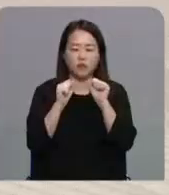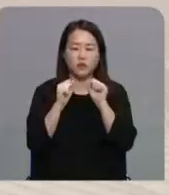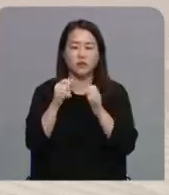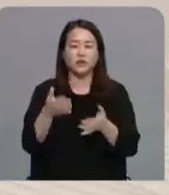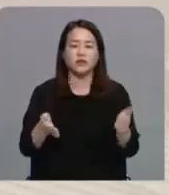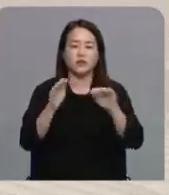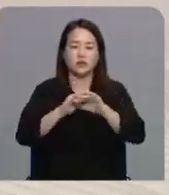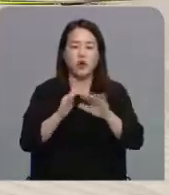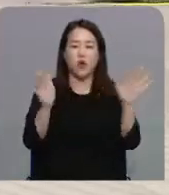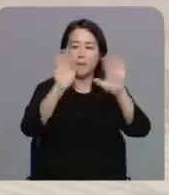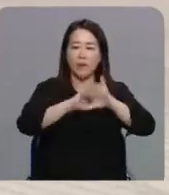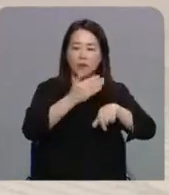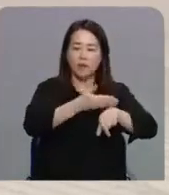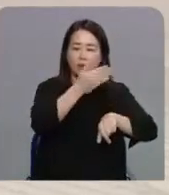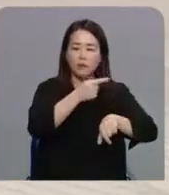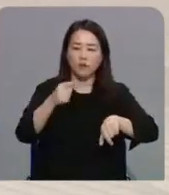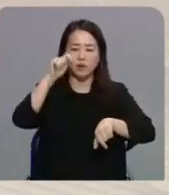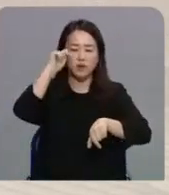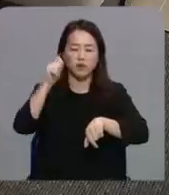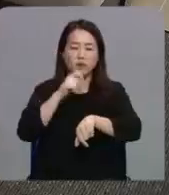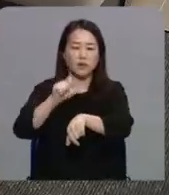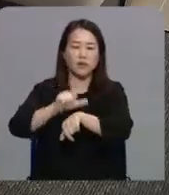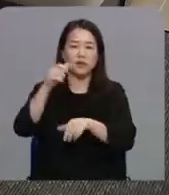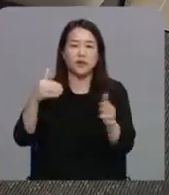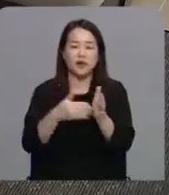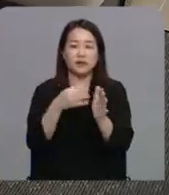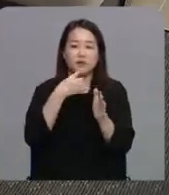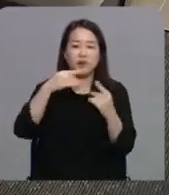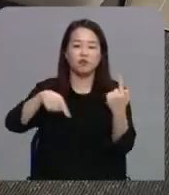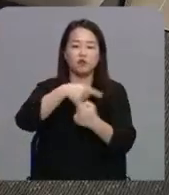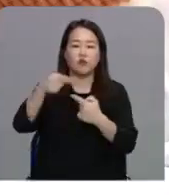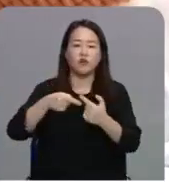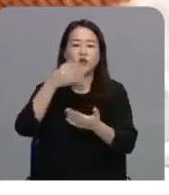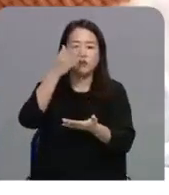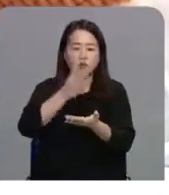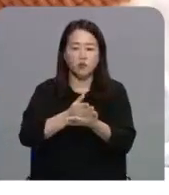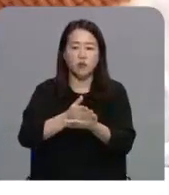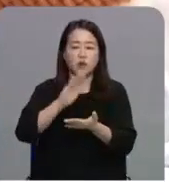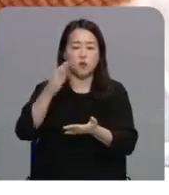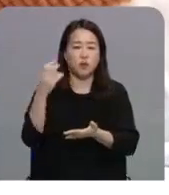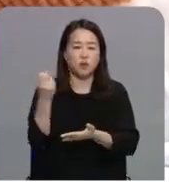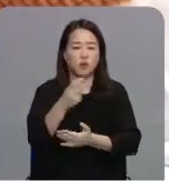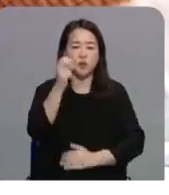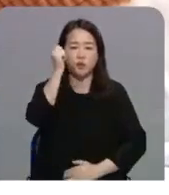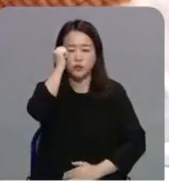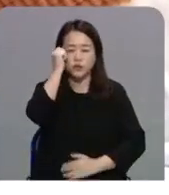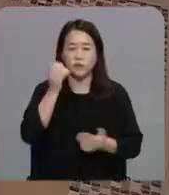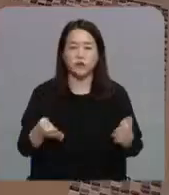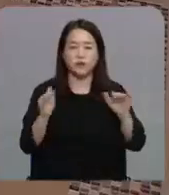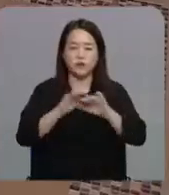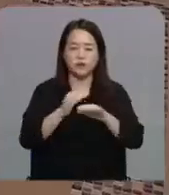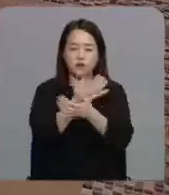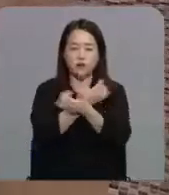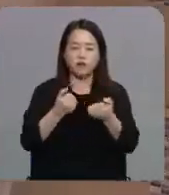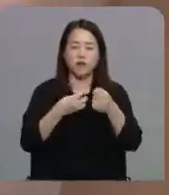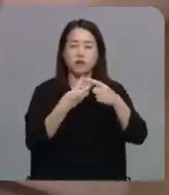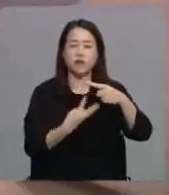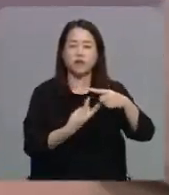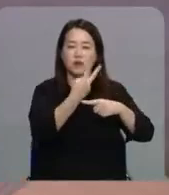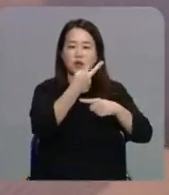9시부터 새벽 5시까지만 운영이 중단되며 숙박시설의 객실 예약은 3분의 2 수준으로 제한됩니다.